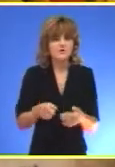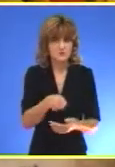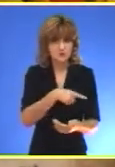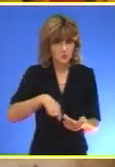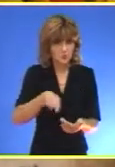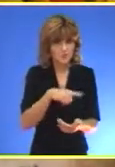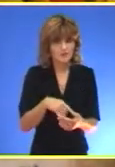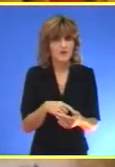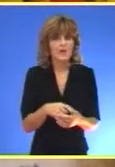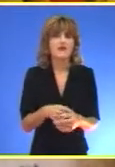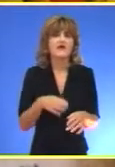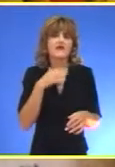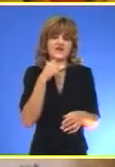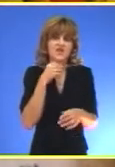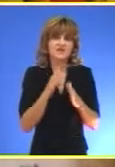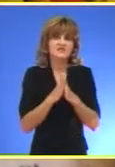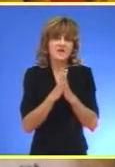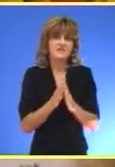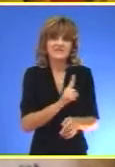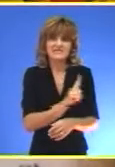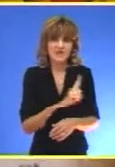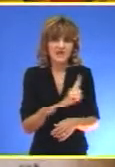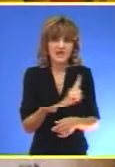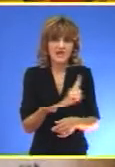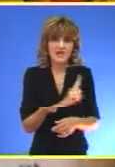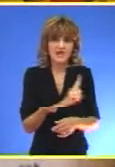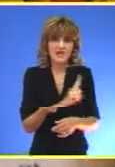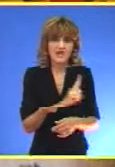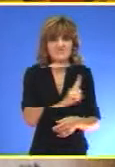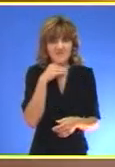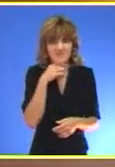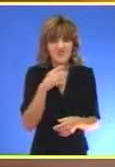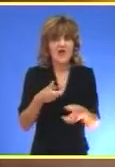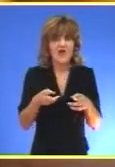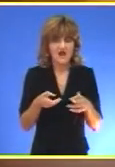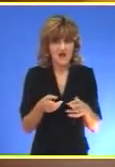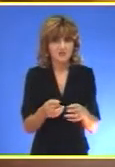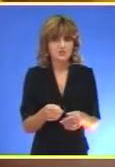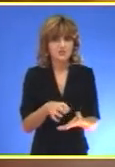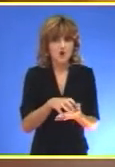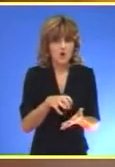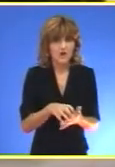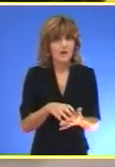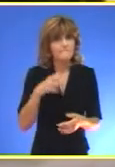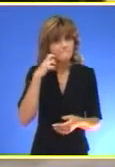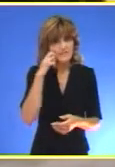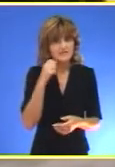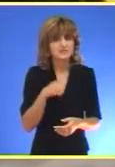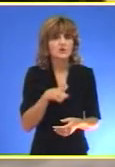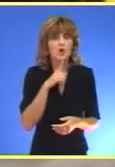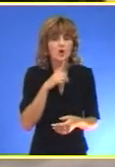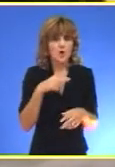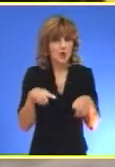Jevreska religija zabranjuje da se konzumira Svinjeti i školjke Meso koje se